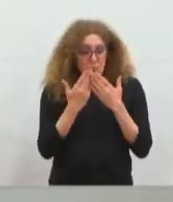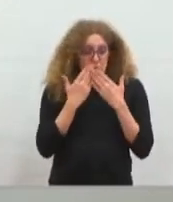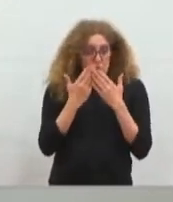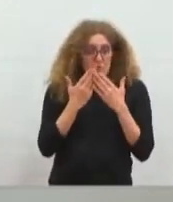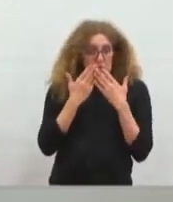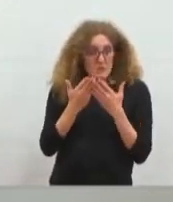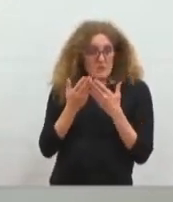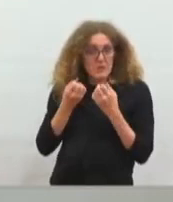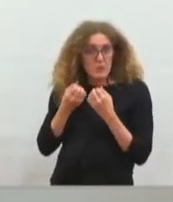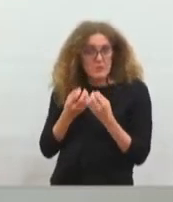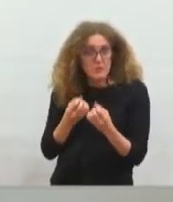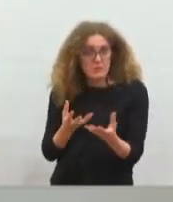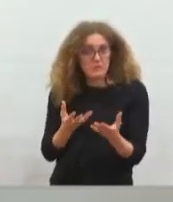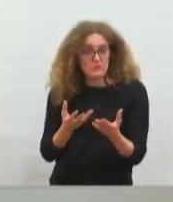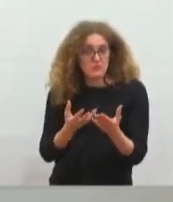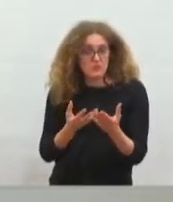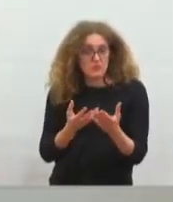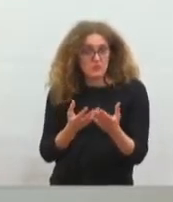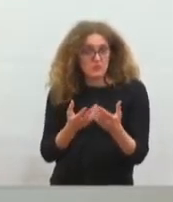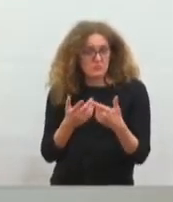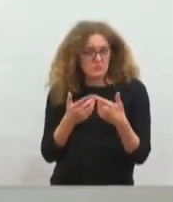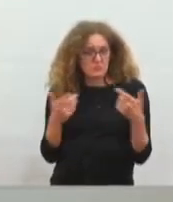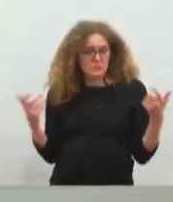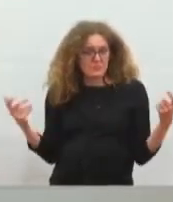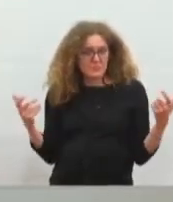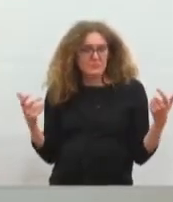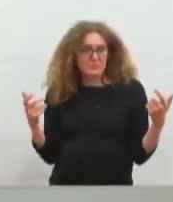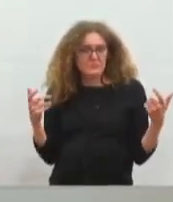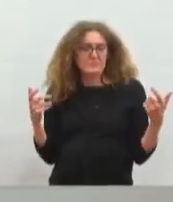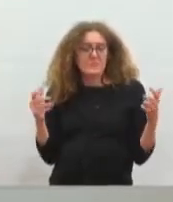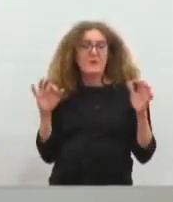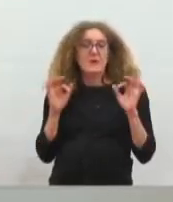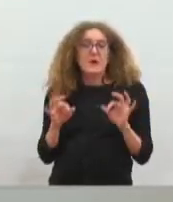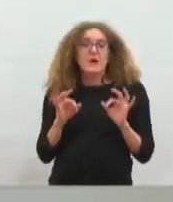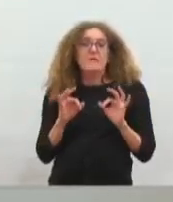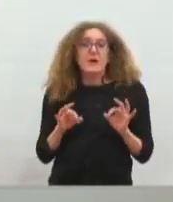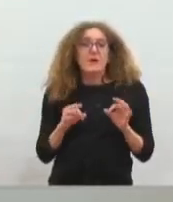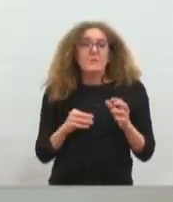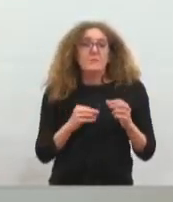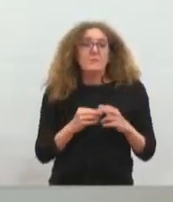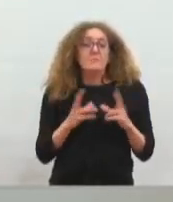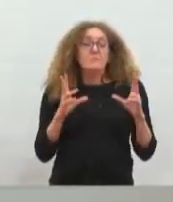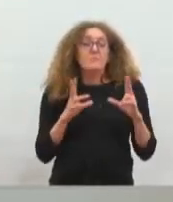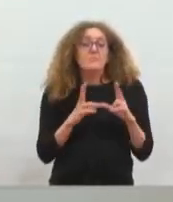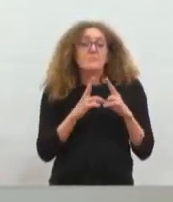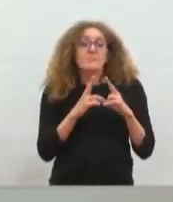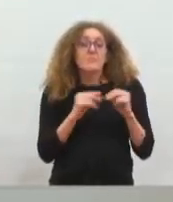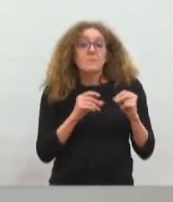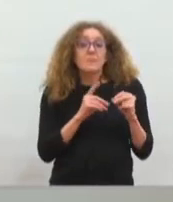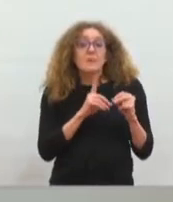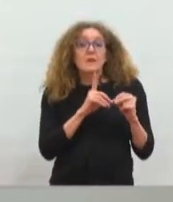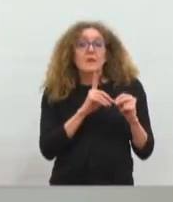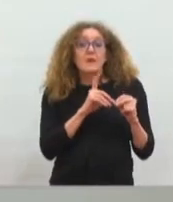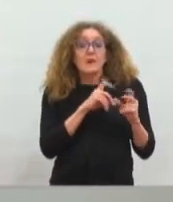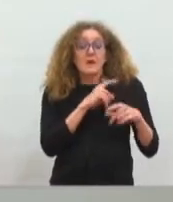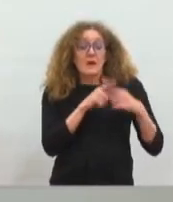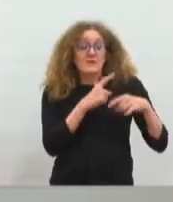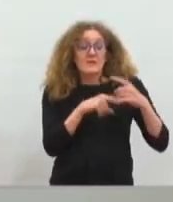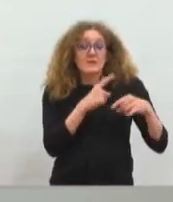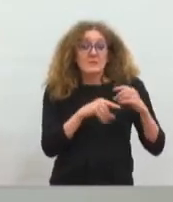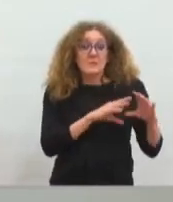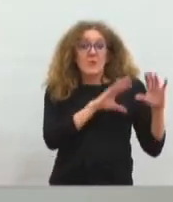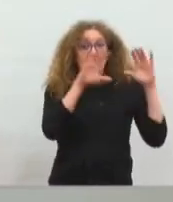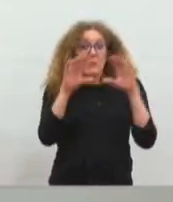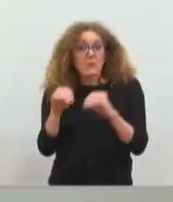sur le transfert de l'assainissement dans la régie des eaux de Montpellier. Et ce